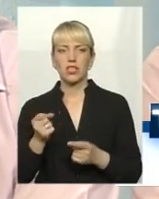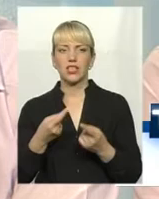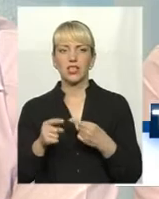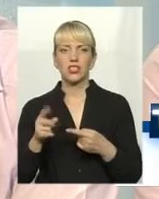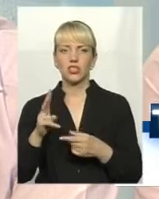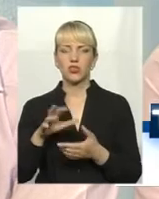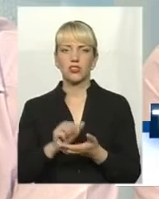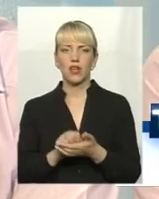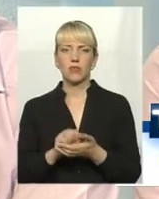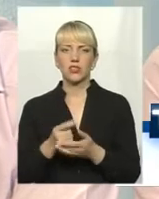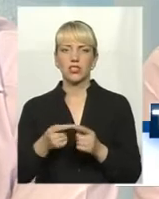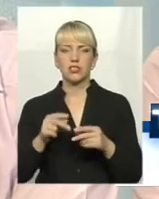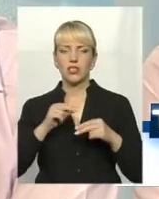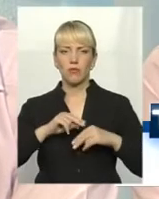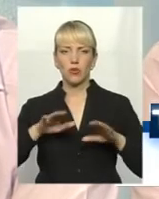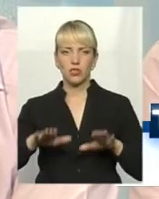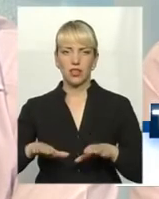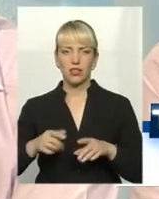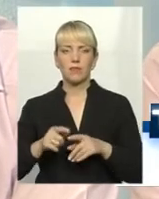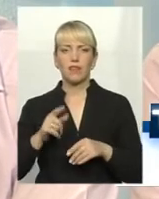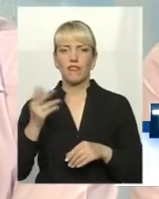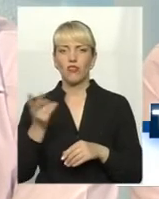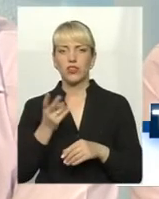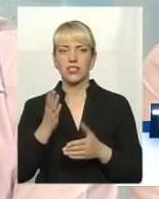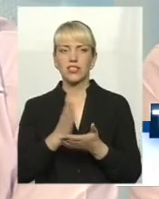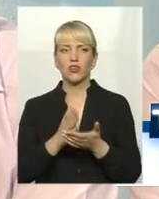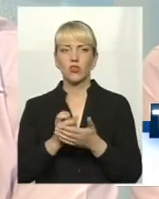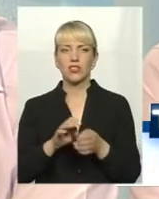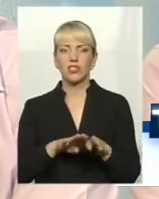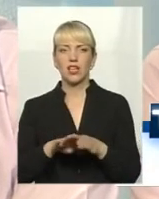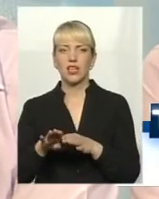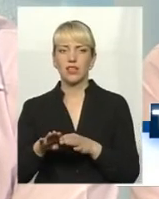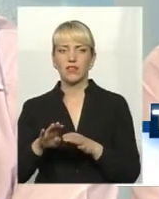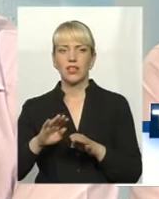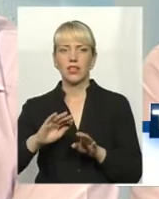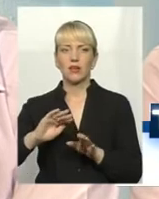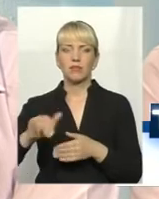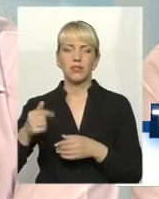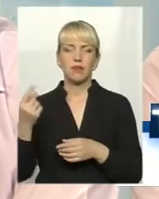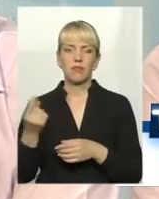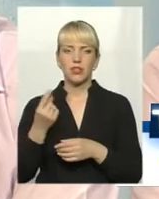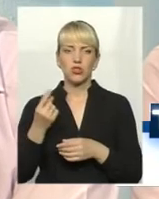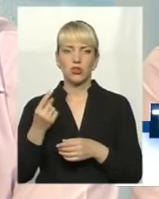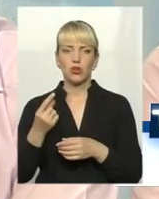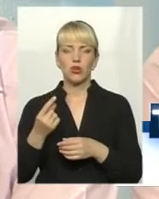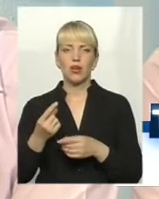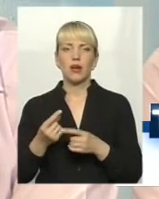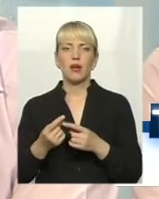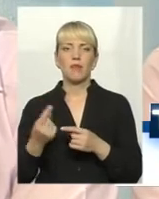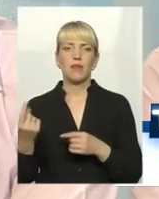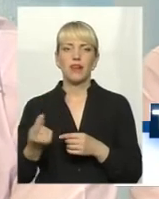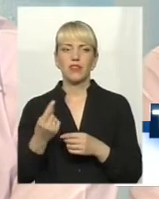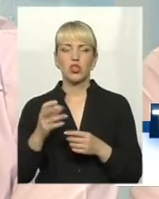хто займає такі посади, вони знаходяться десь так на рівні, чуть-чуть після первісного общинного ладу, у сенсі